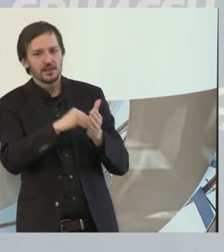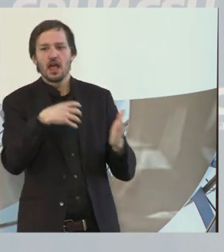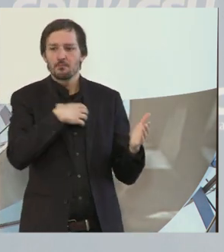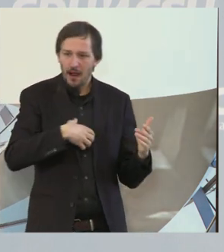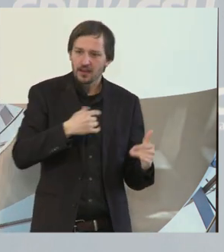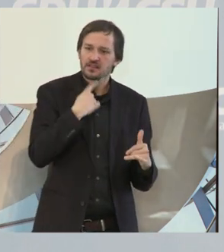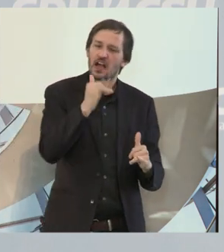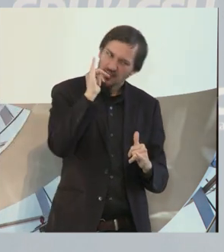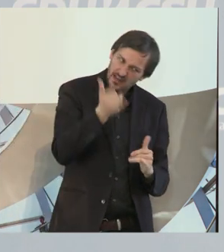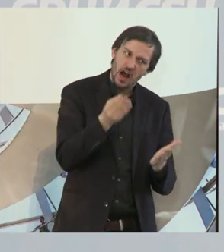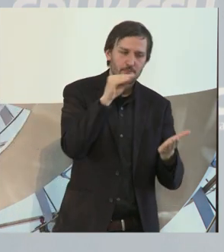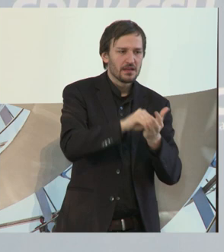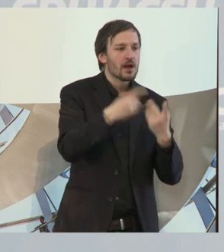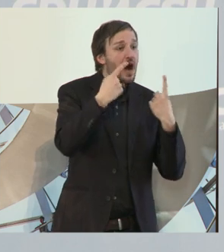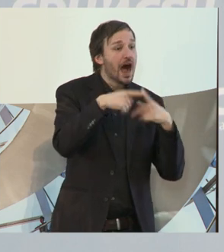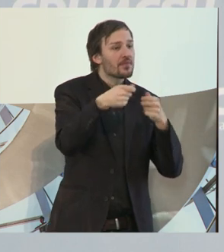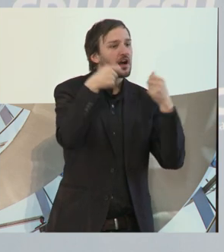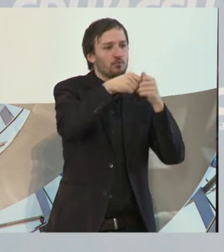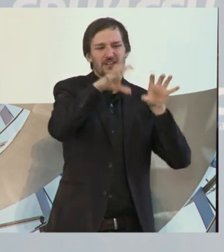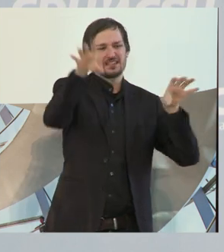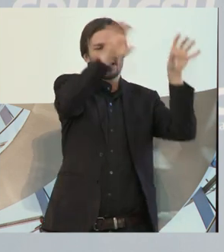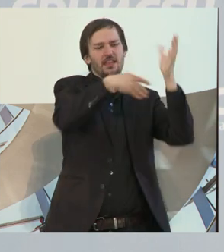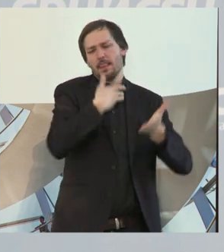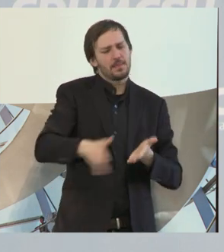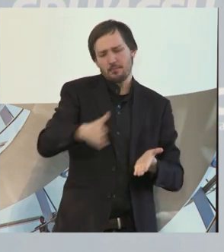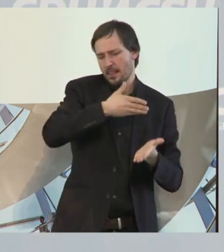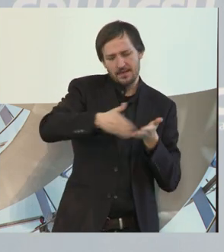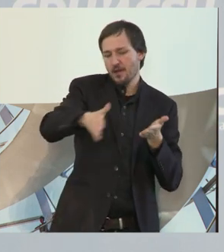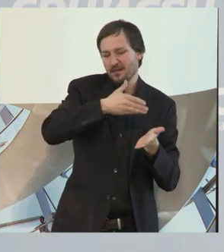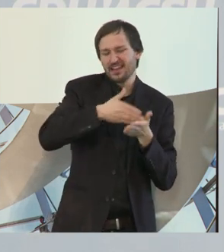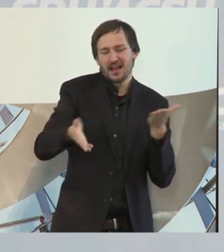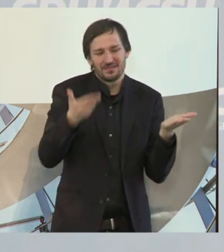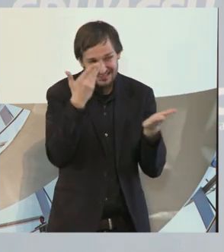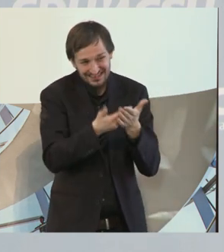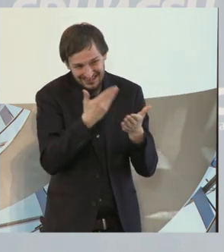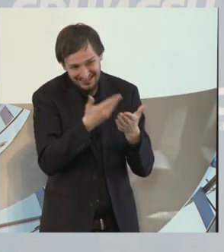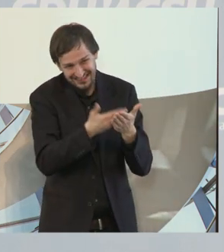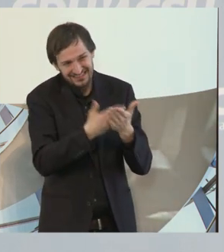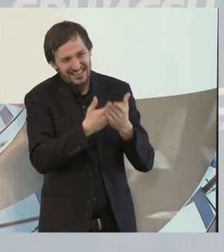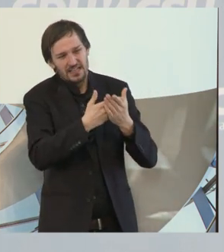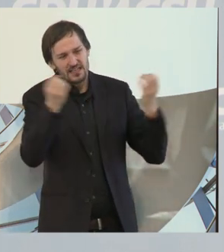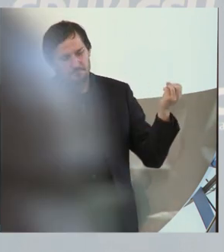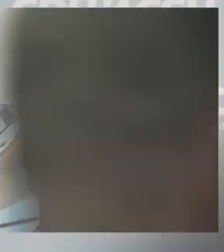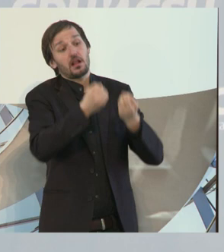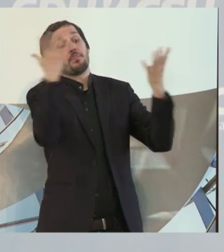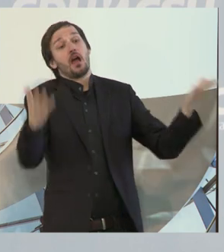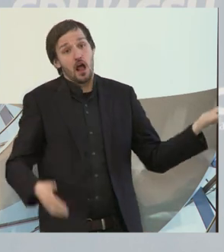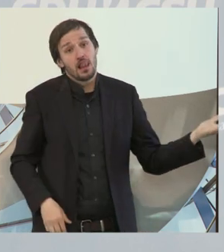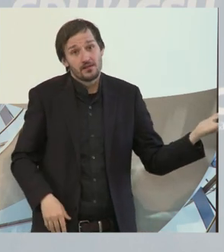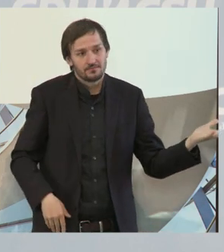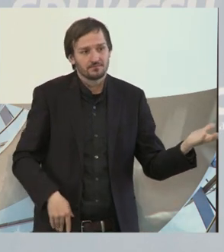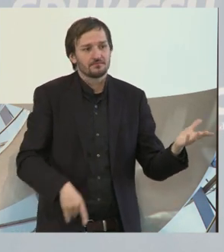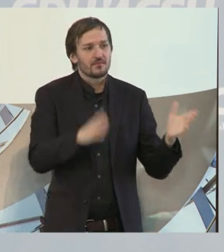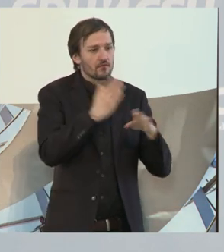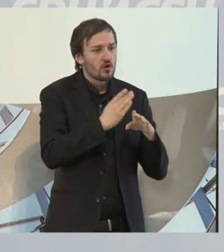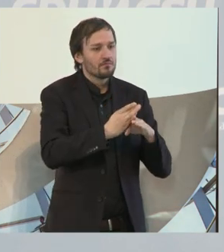signalisiert, dass es mitzieht. Alle anderen Bundesländer haben abgelehnt. Und das halte ich auch für einen Skandal. Wer